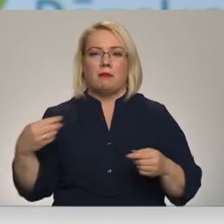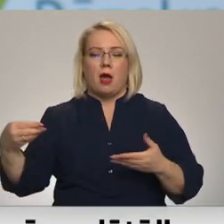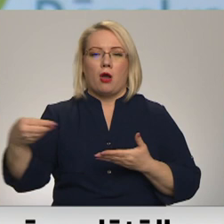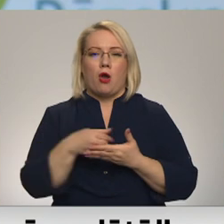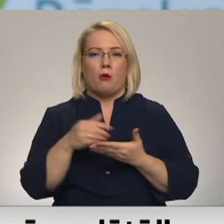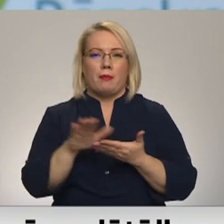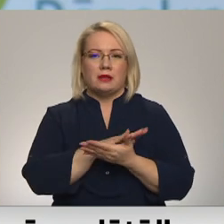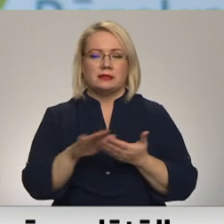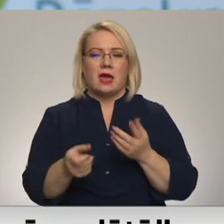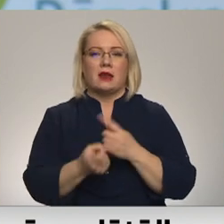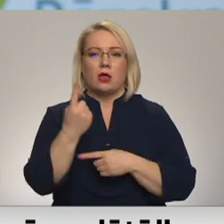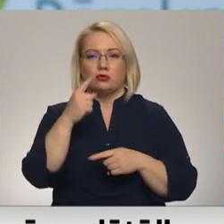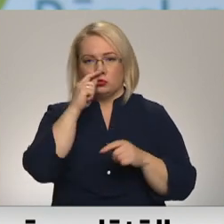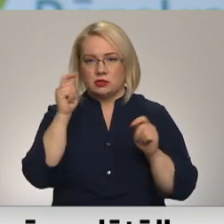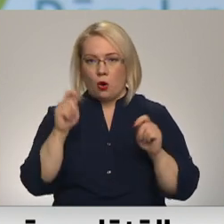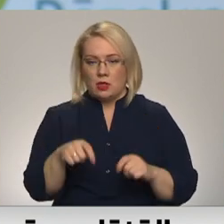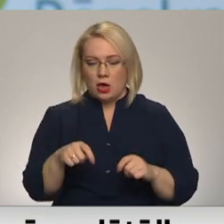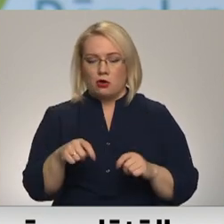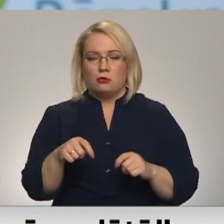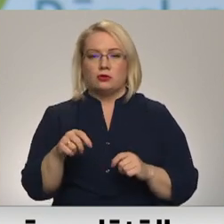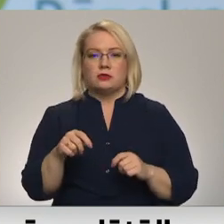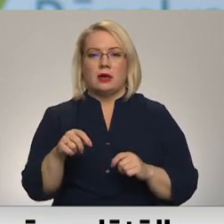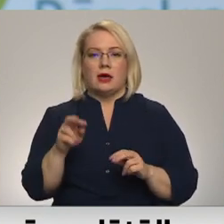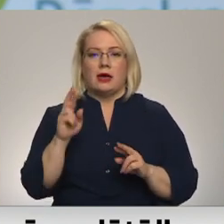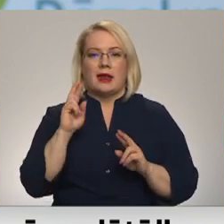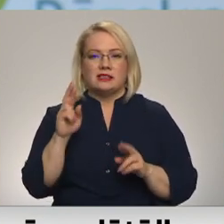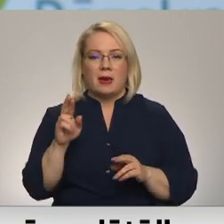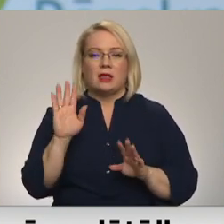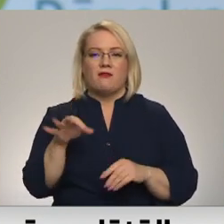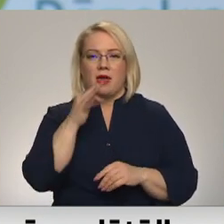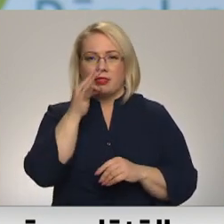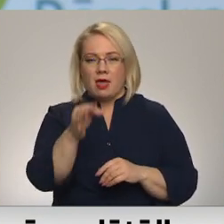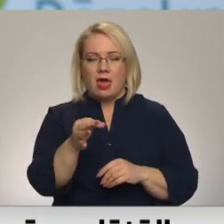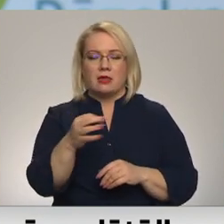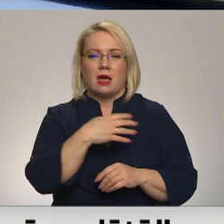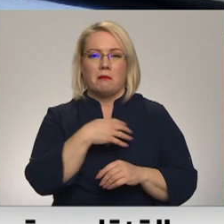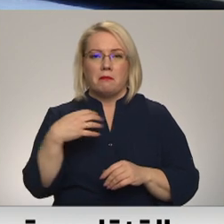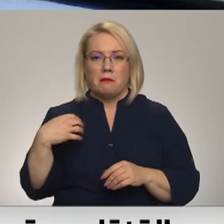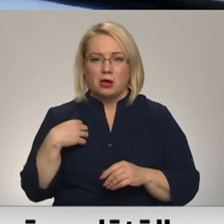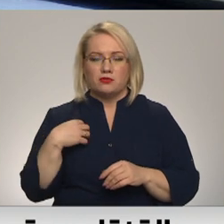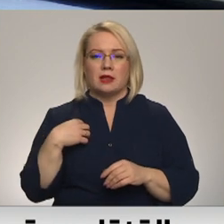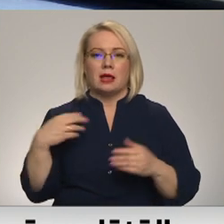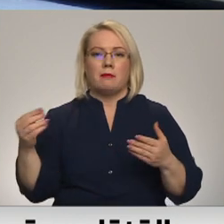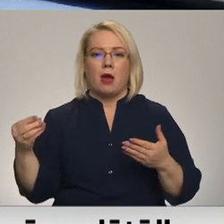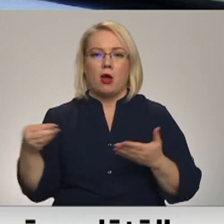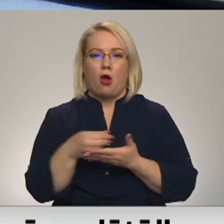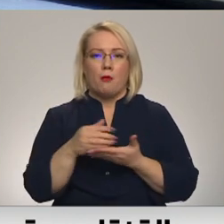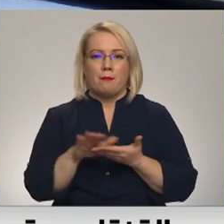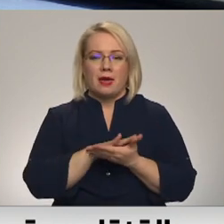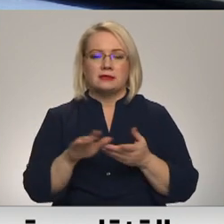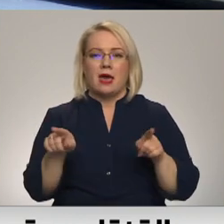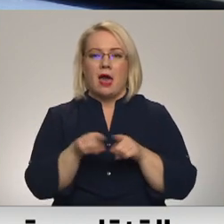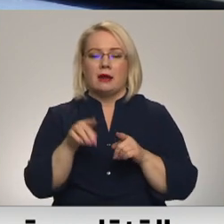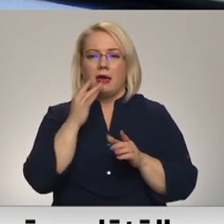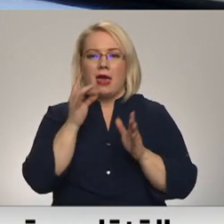mums radušos zaudējumus. Respektīvi, var teikt, ka pašvaldība kompensē arī elektrības